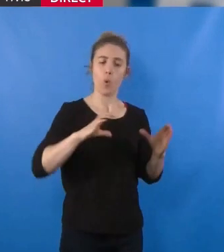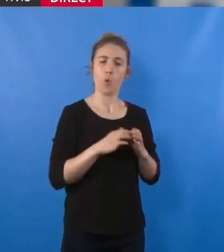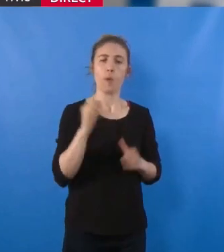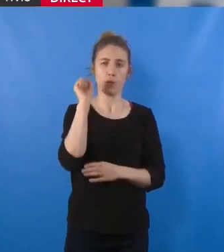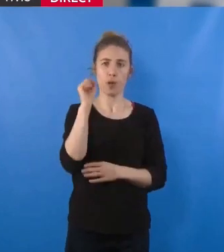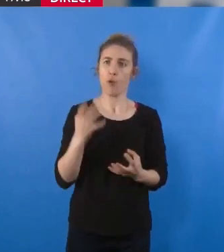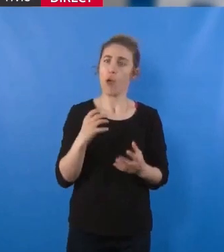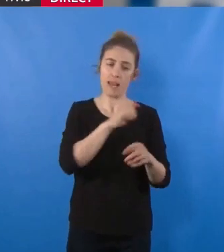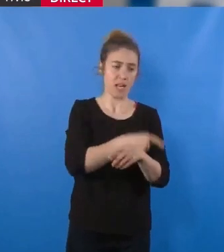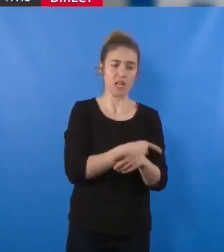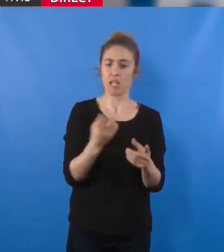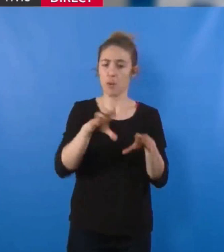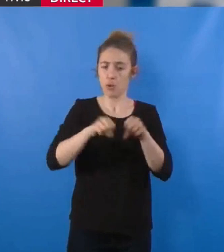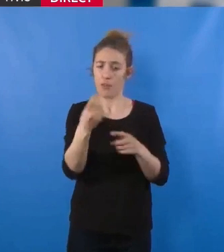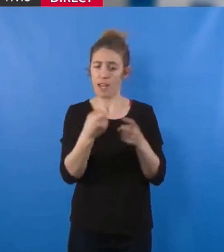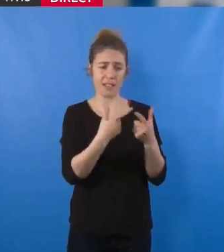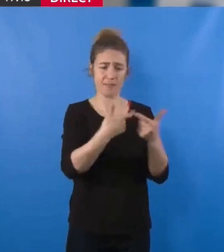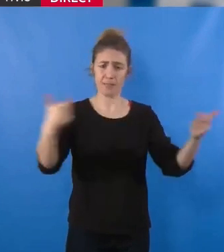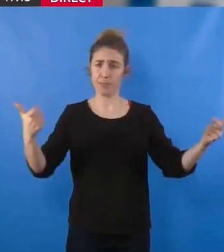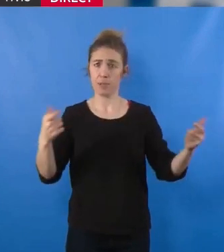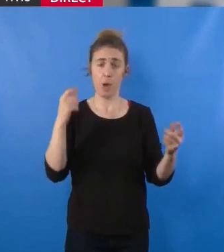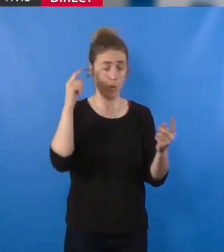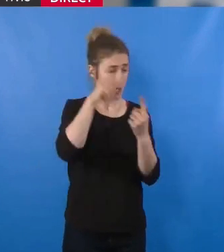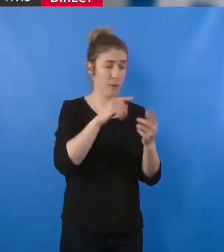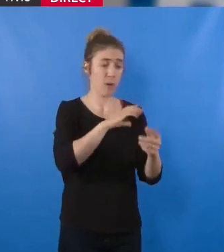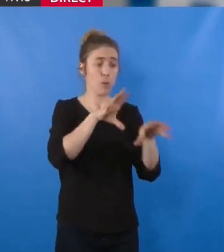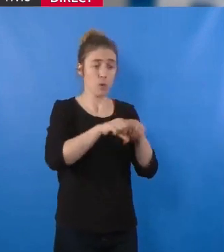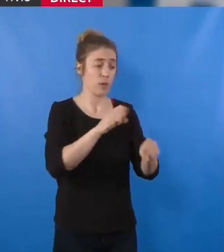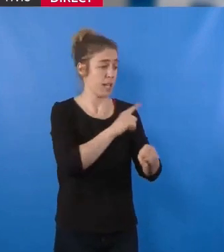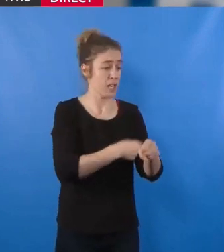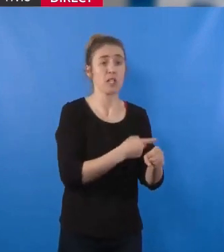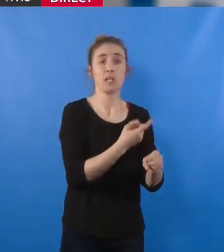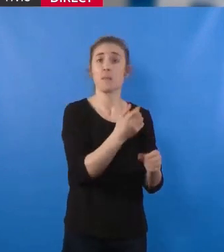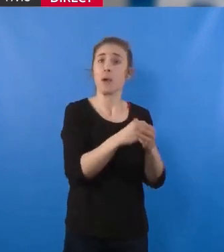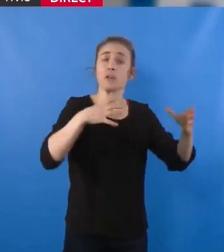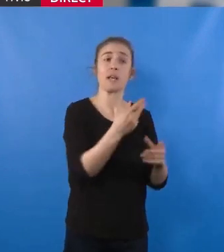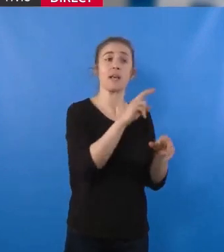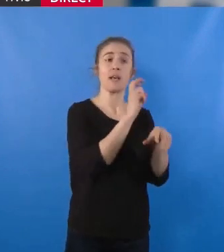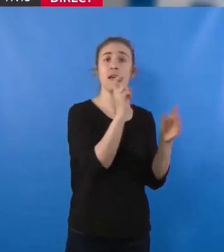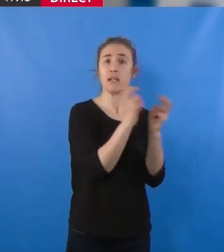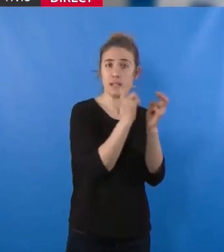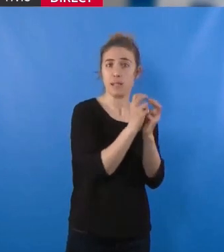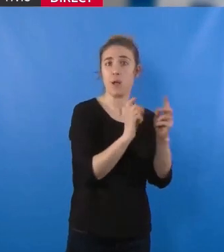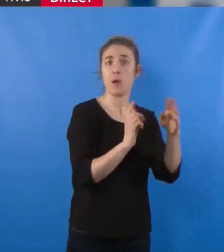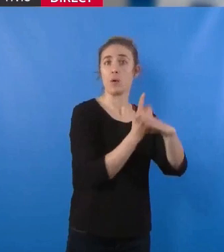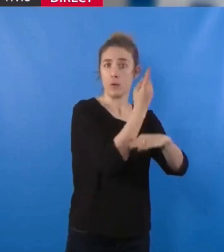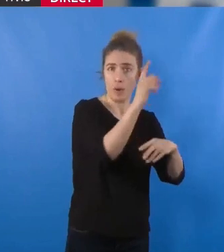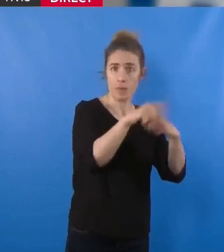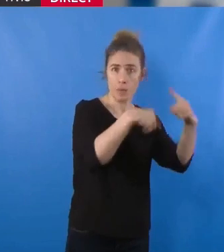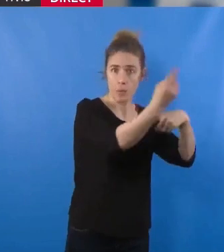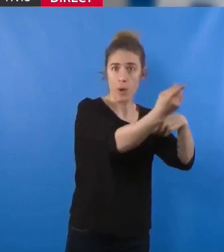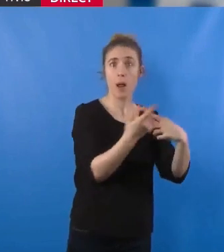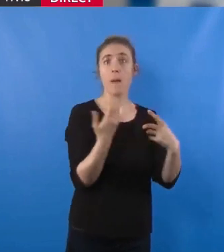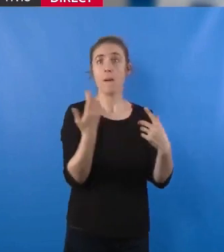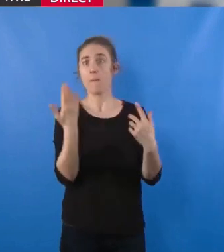mix énergétique basé sur le maximum de production d'énergie d'électricité renouvelable, toutefois intermittente et